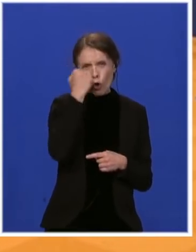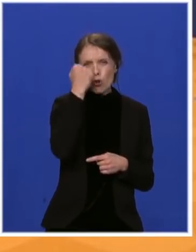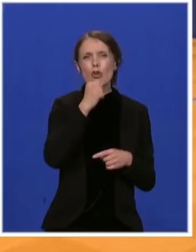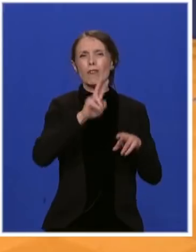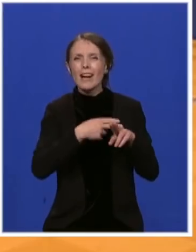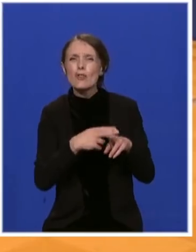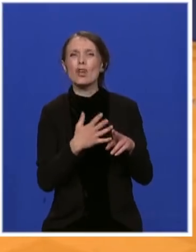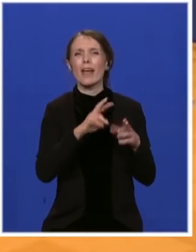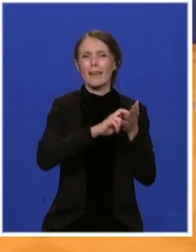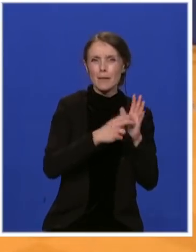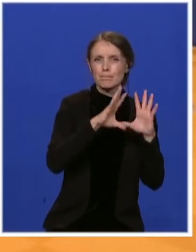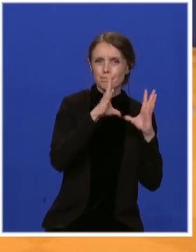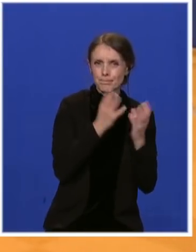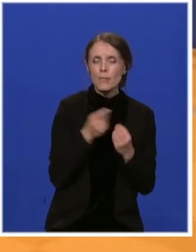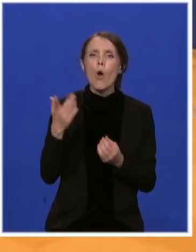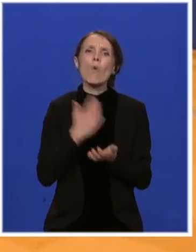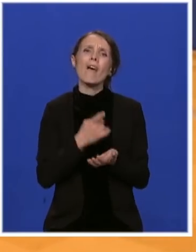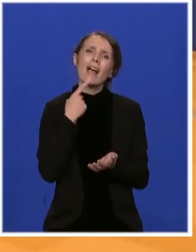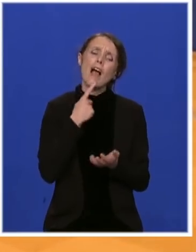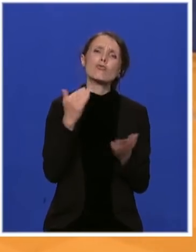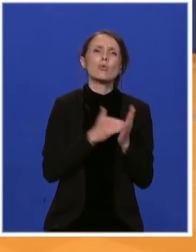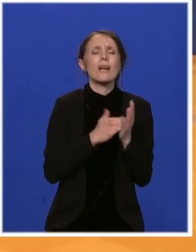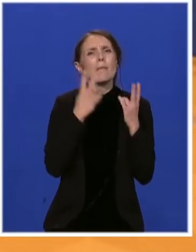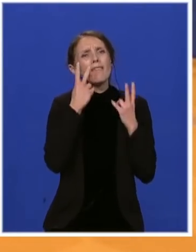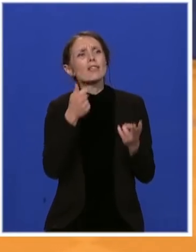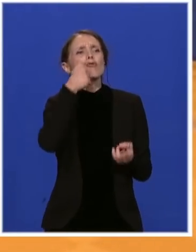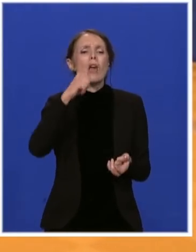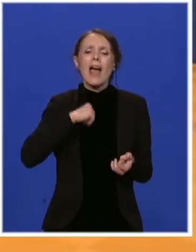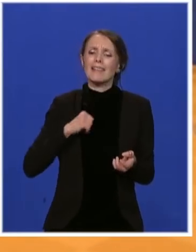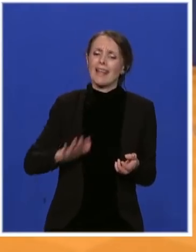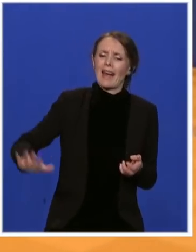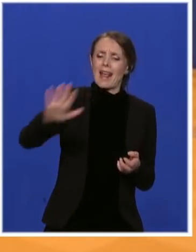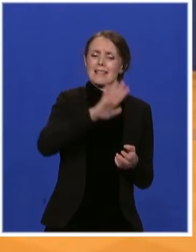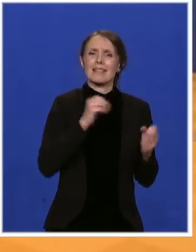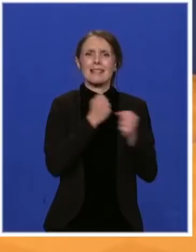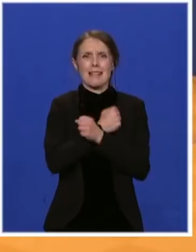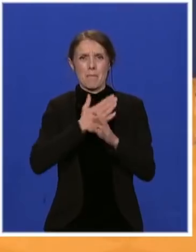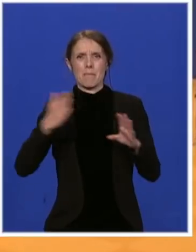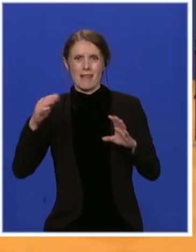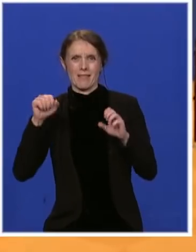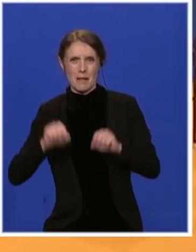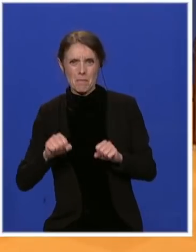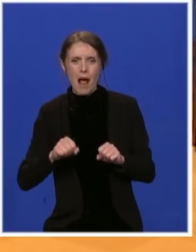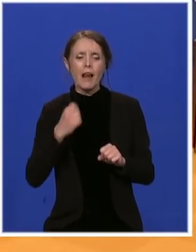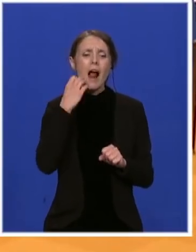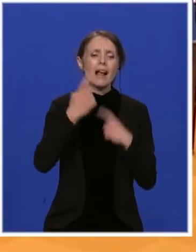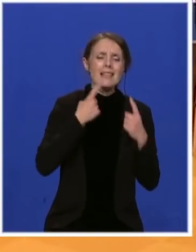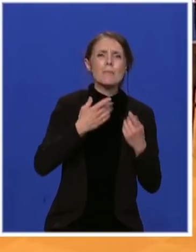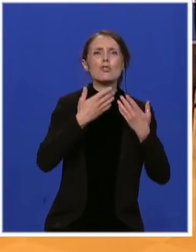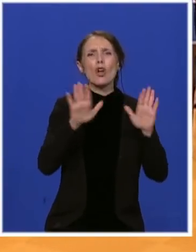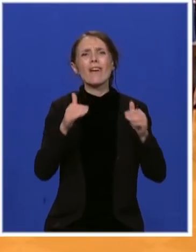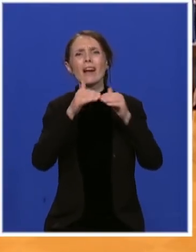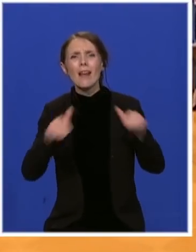interese regiona i tako dalje ali kad je reč o otvaranju granica ekonomiji protoku ljudi i